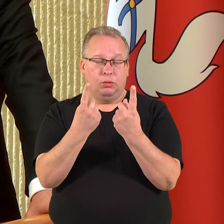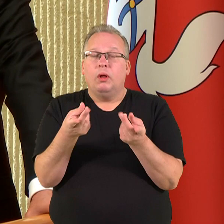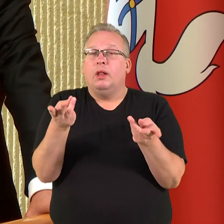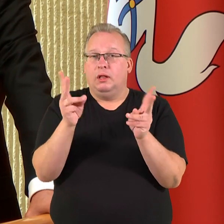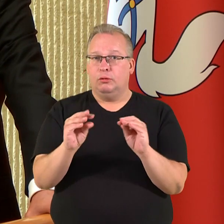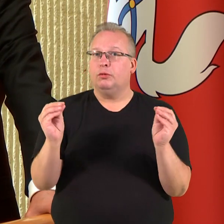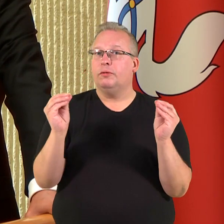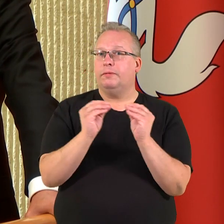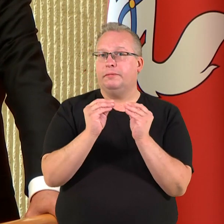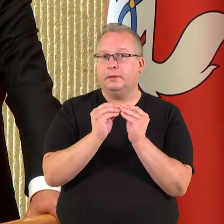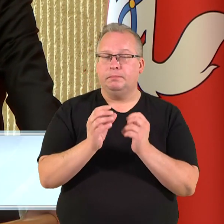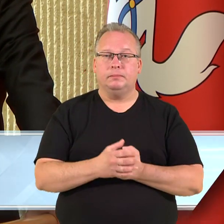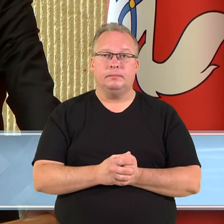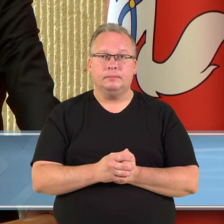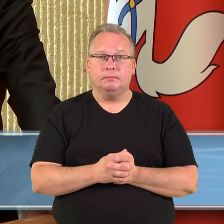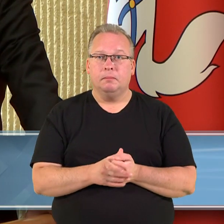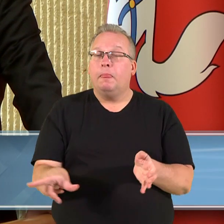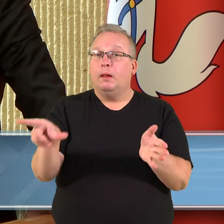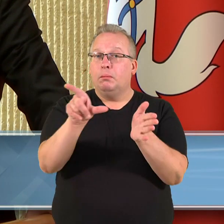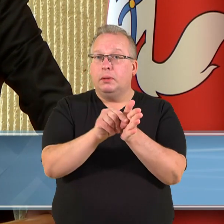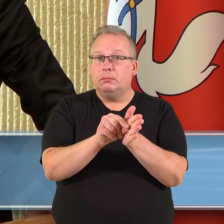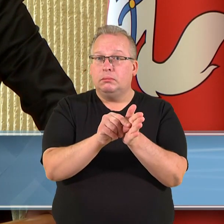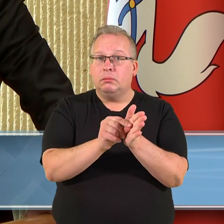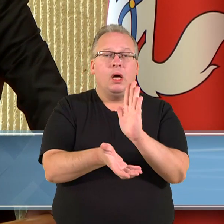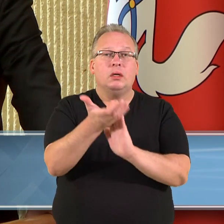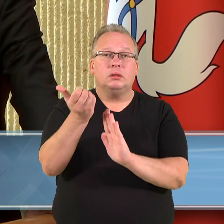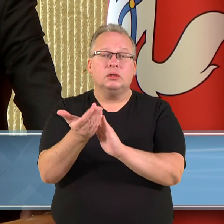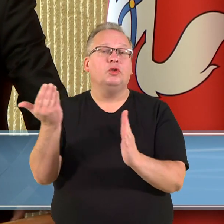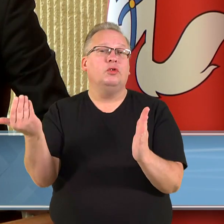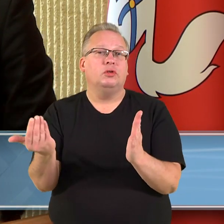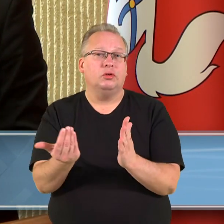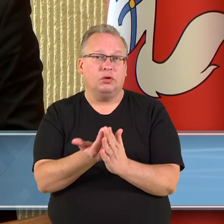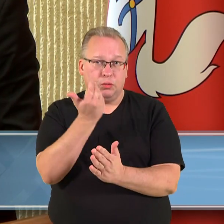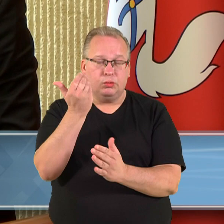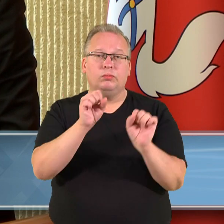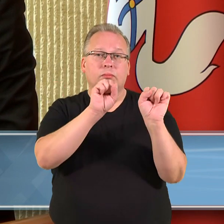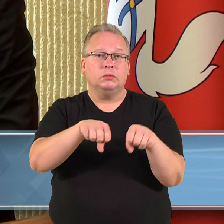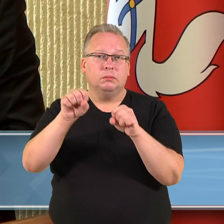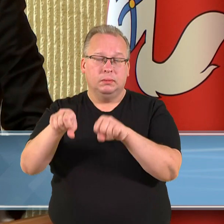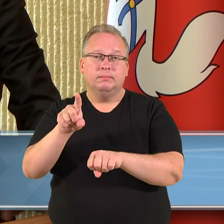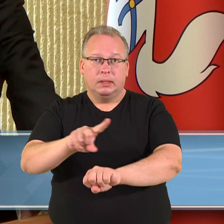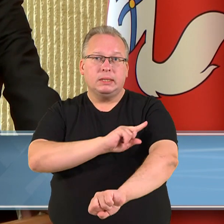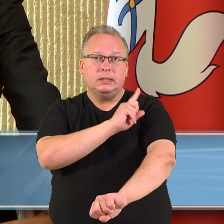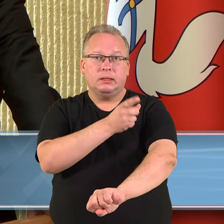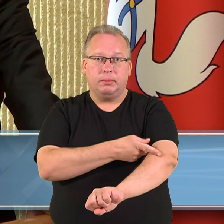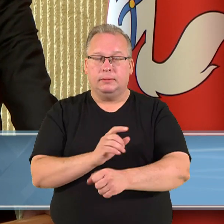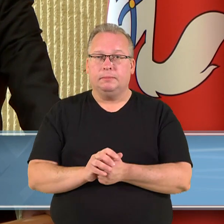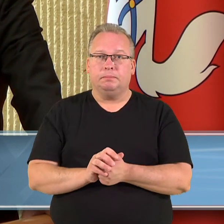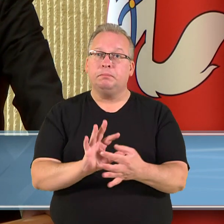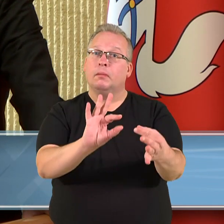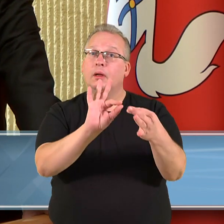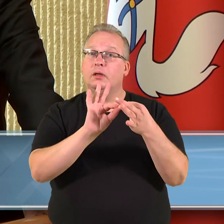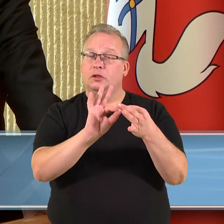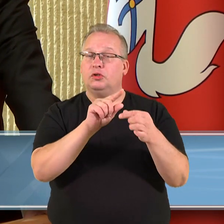nepakytęs. Privalome rasti naujų impulsų jam stiprinti. Ryšiai su